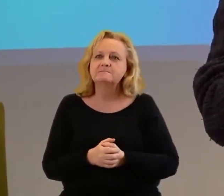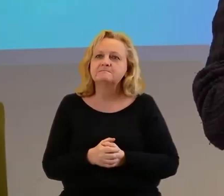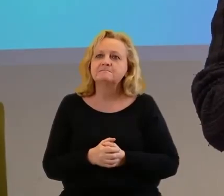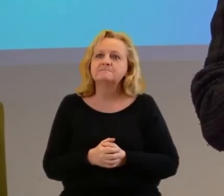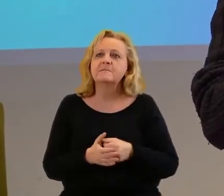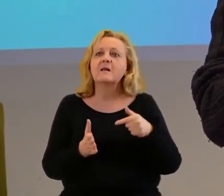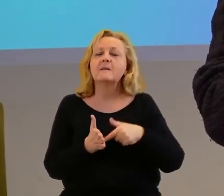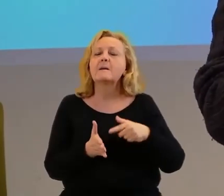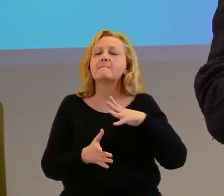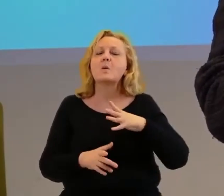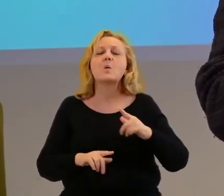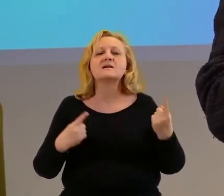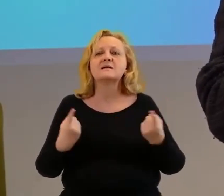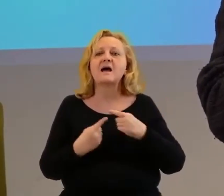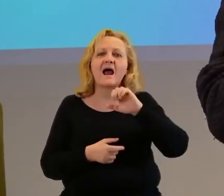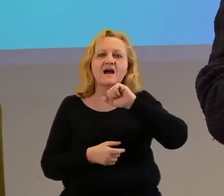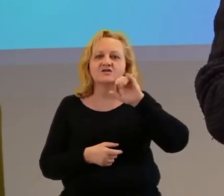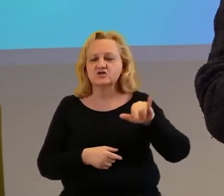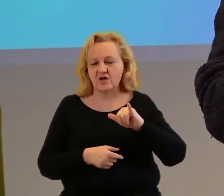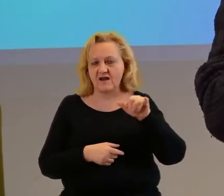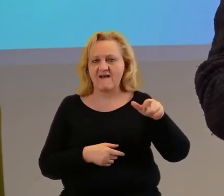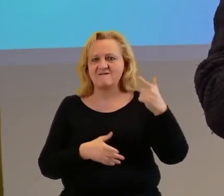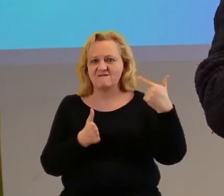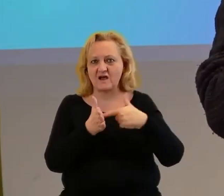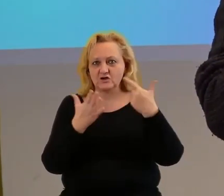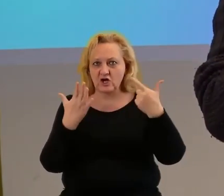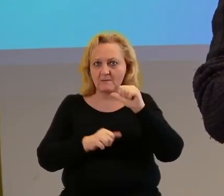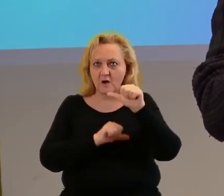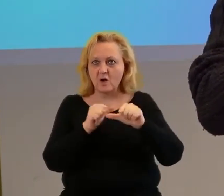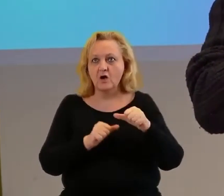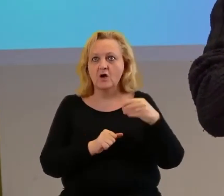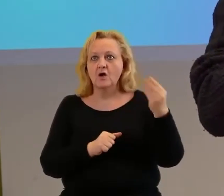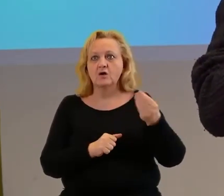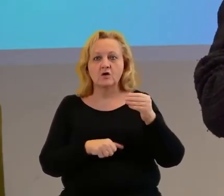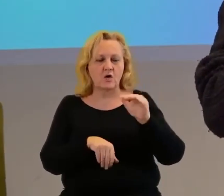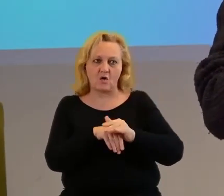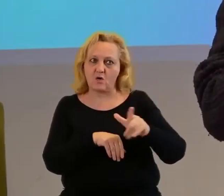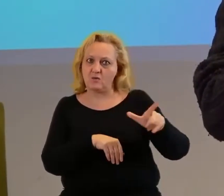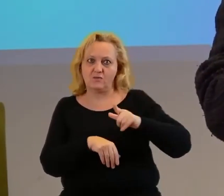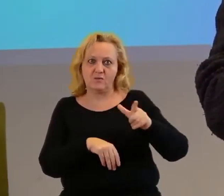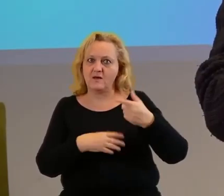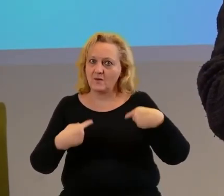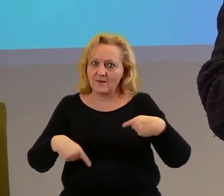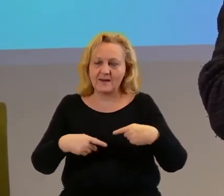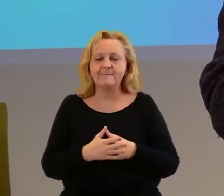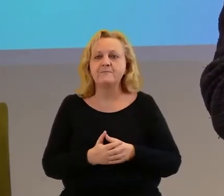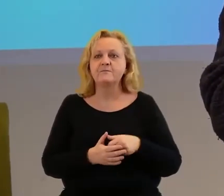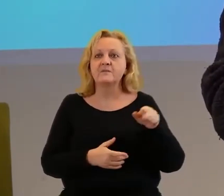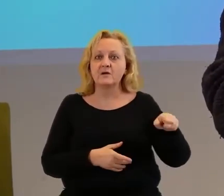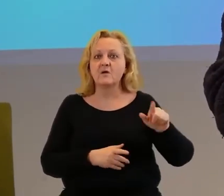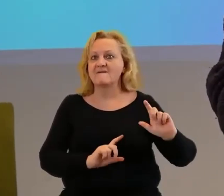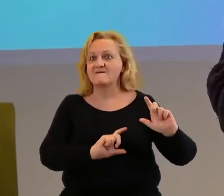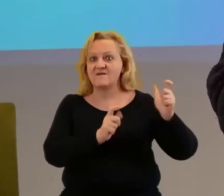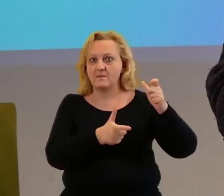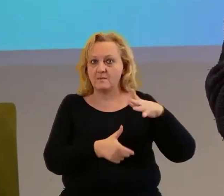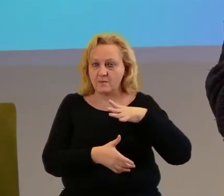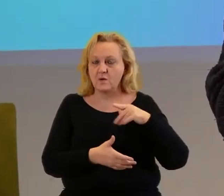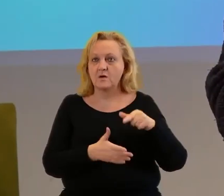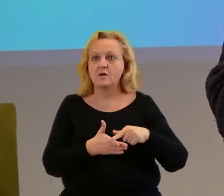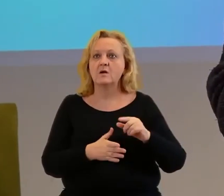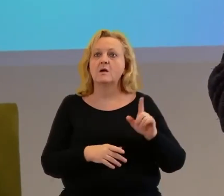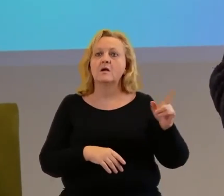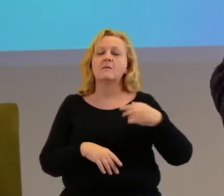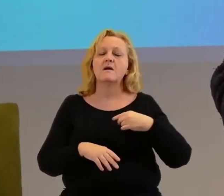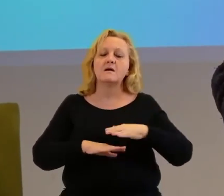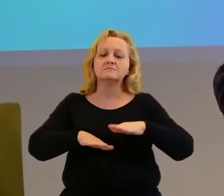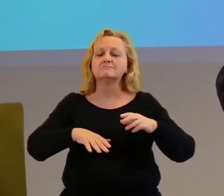No tam była taka sytuacja, że Andrzej w 2007 roku, wtedy jeszcze nie był naszym kolegą, kiedy się ten wypadek stał. Skoczył na główkę,